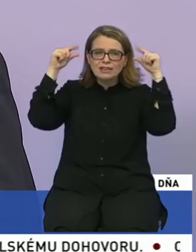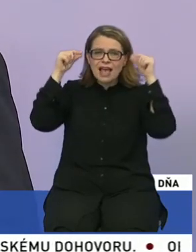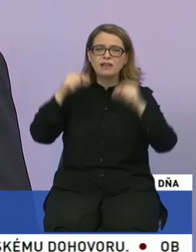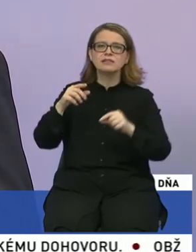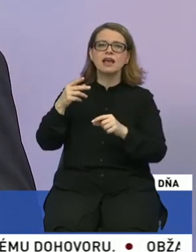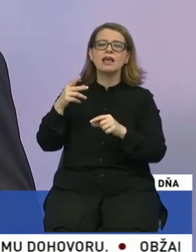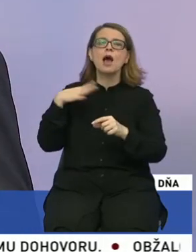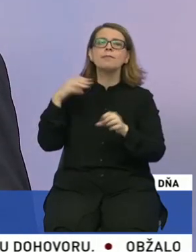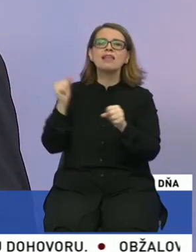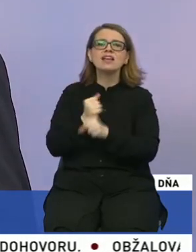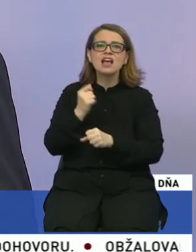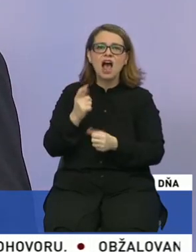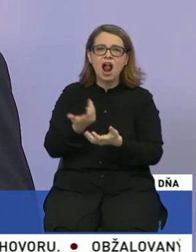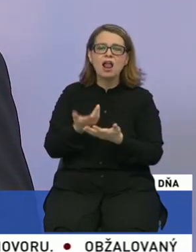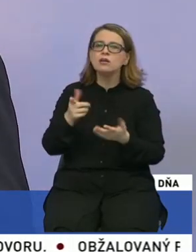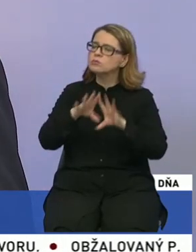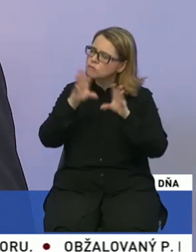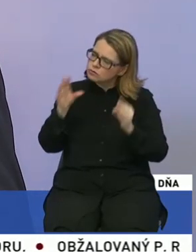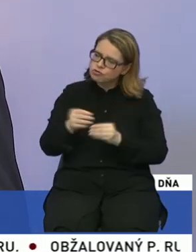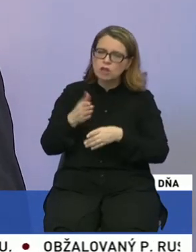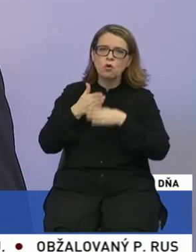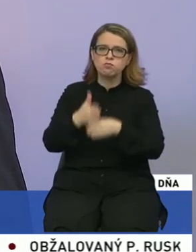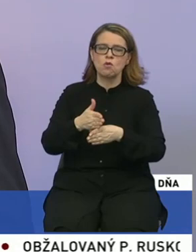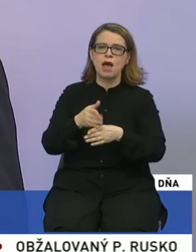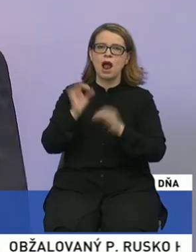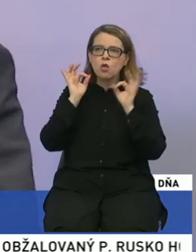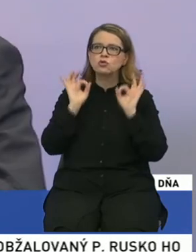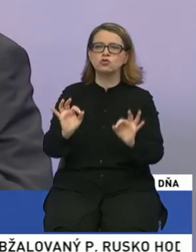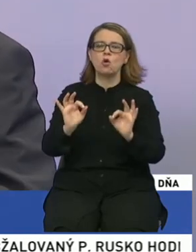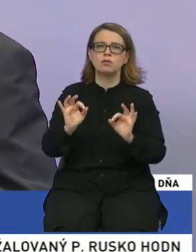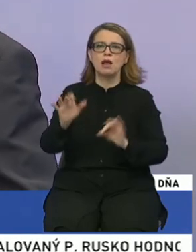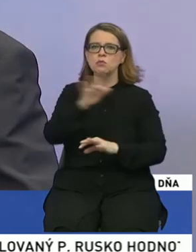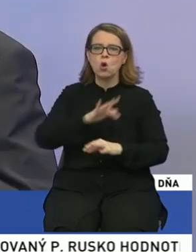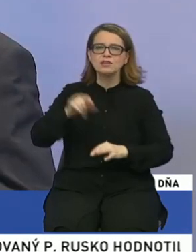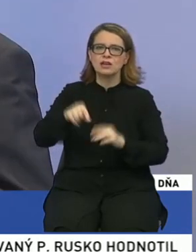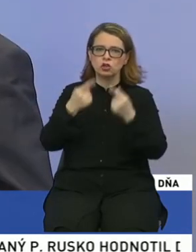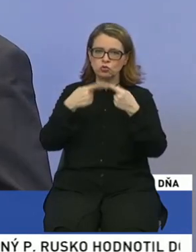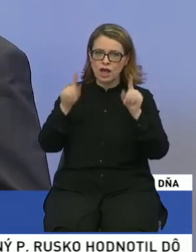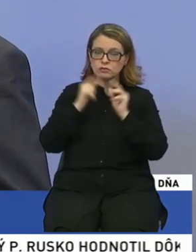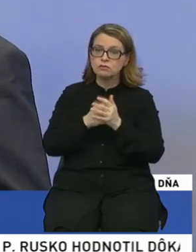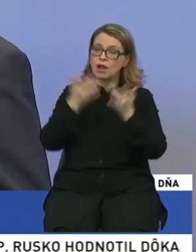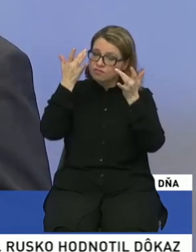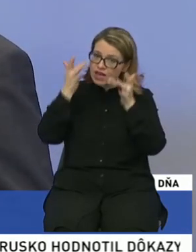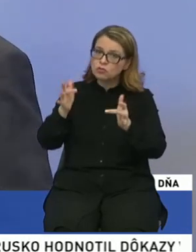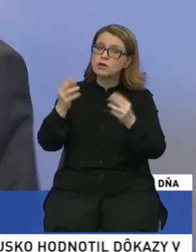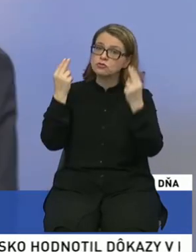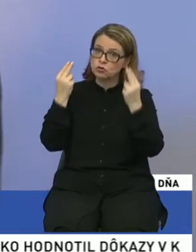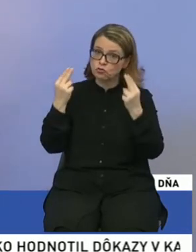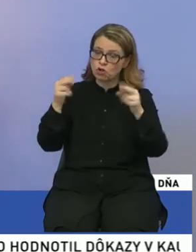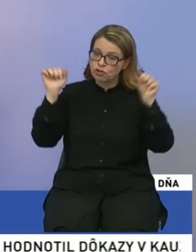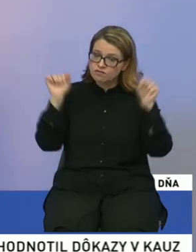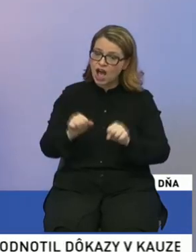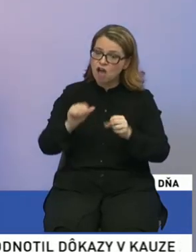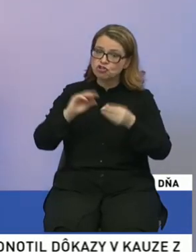prispievalo ku zlepšovaniu právneho prostredia na Slovensku. Teda venovali sme sa aj dôležitým vážnym témam, ale